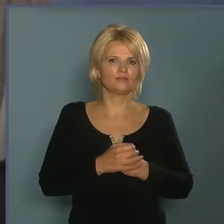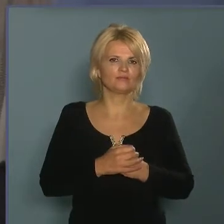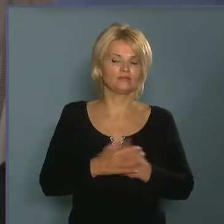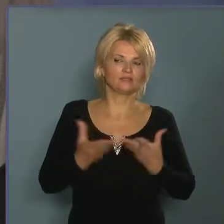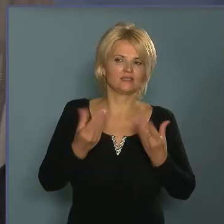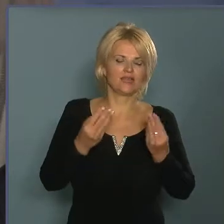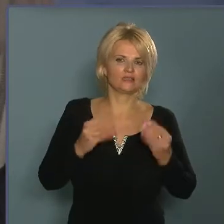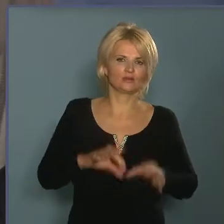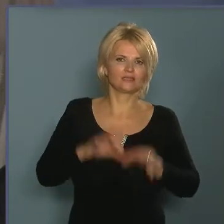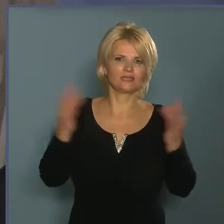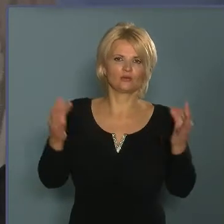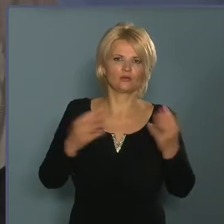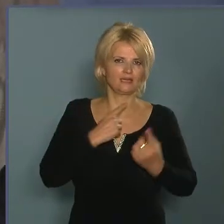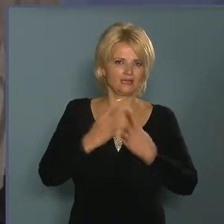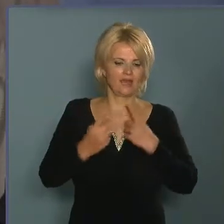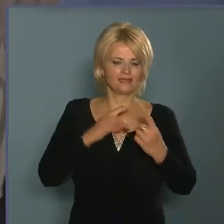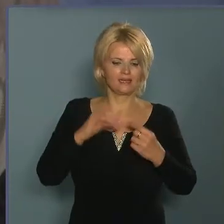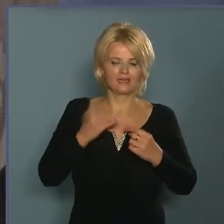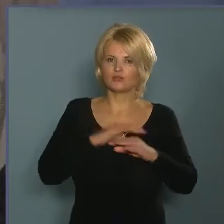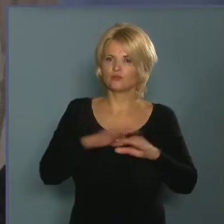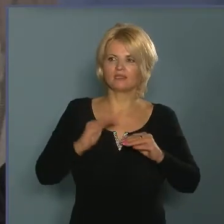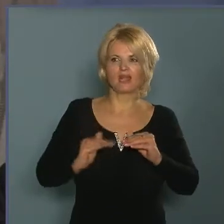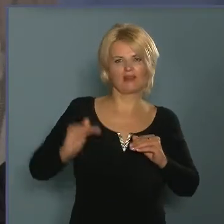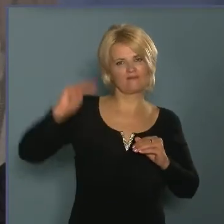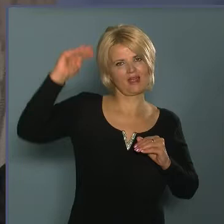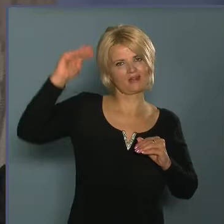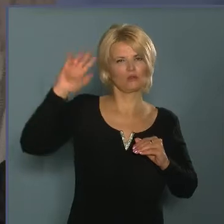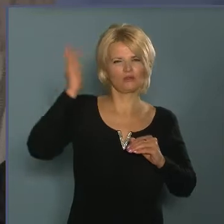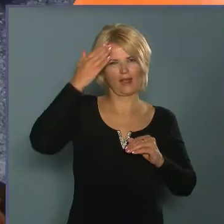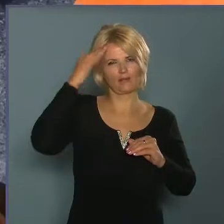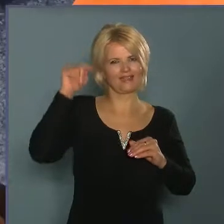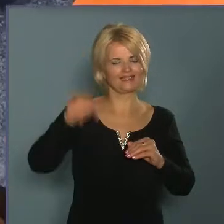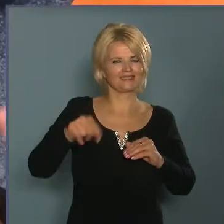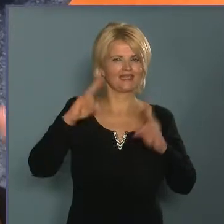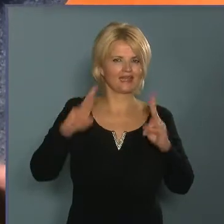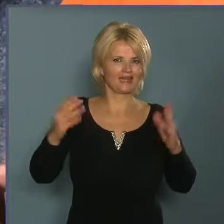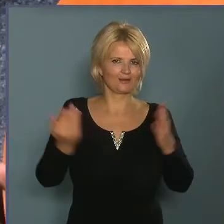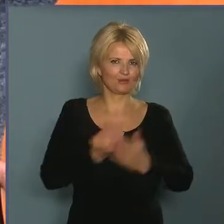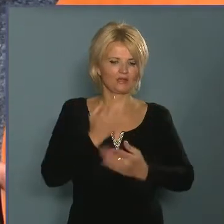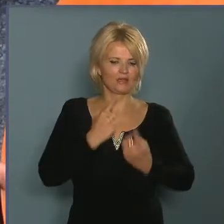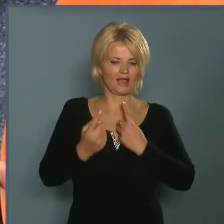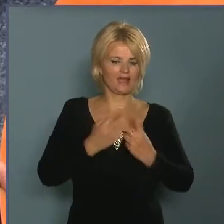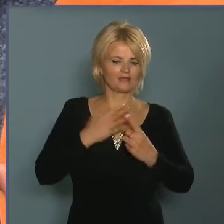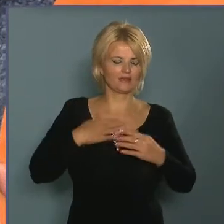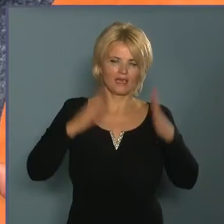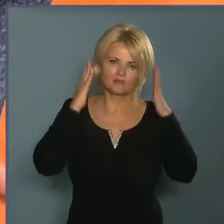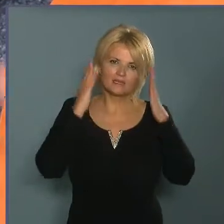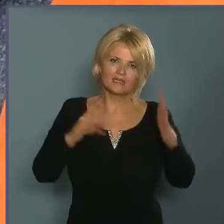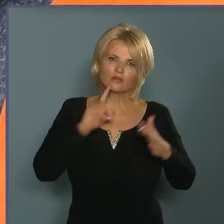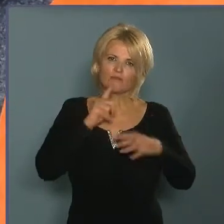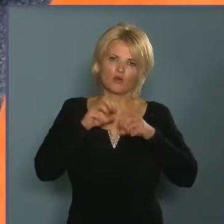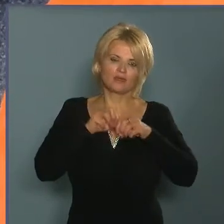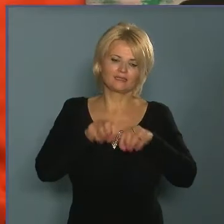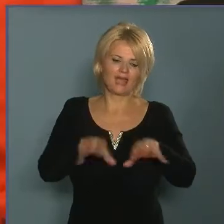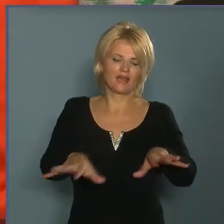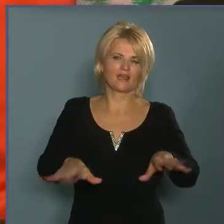módon is elérhető játékunk, azt gondolom minden felnőttnél ott van az emlékek között, elő kell venni újra. Én bízom benne, hogy terjedni fog, hogy